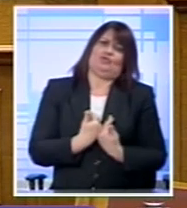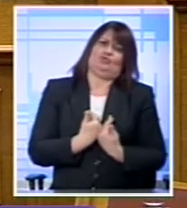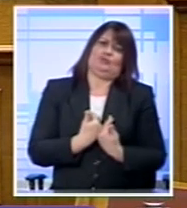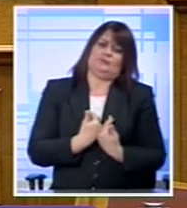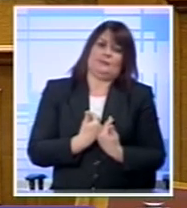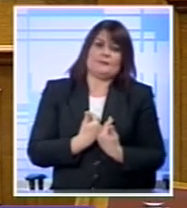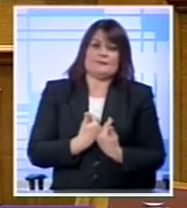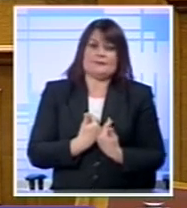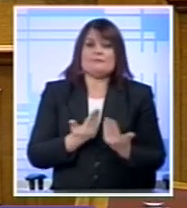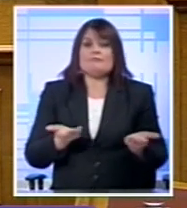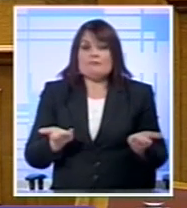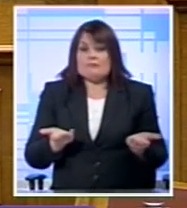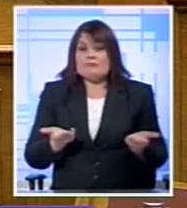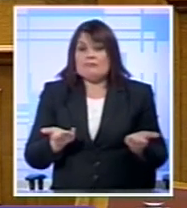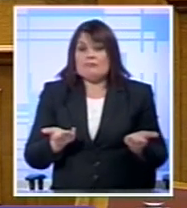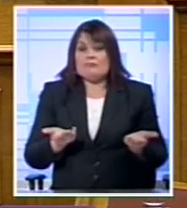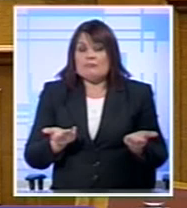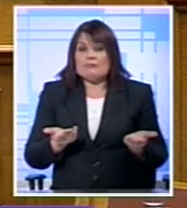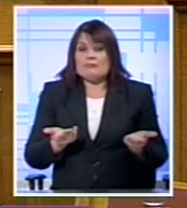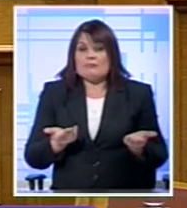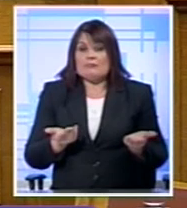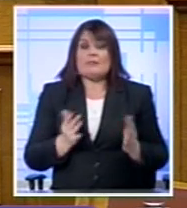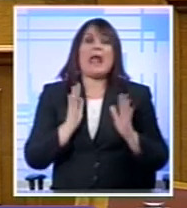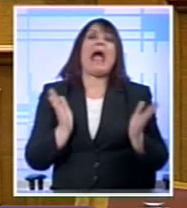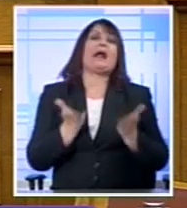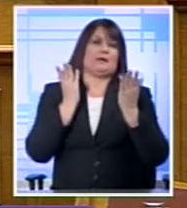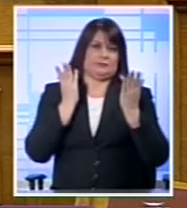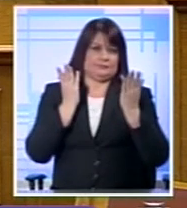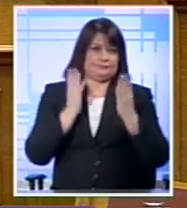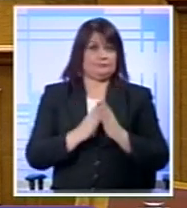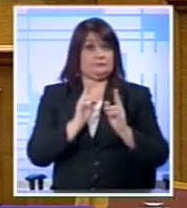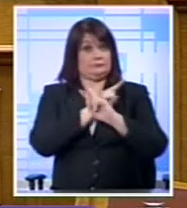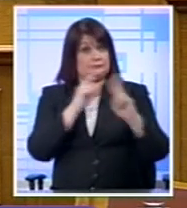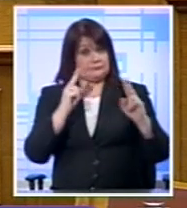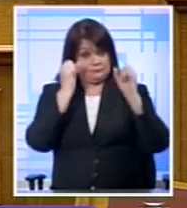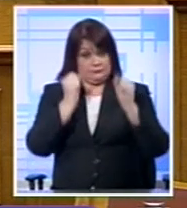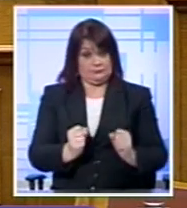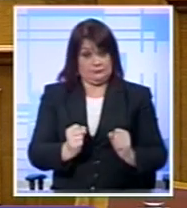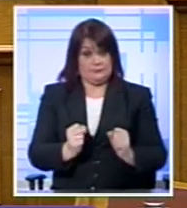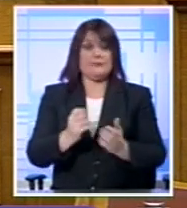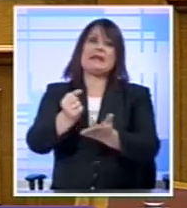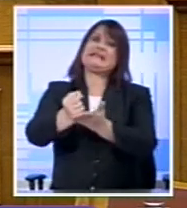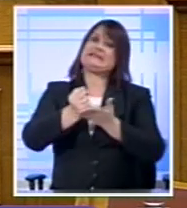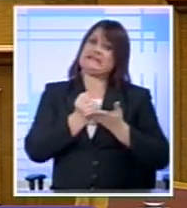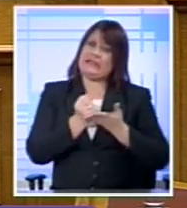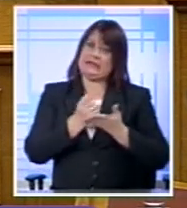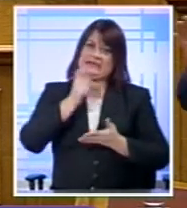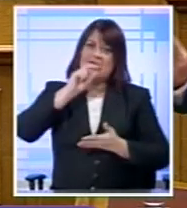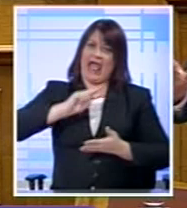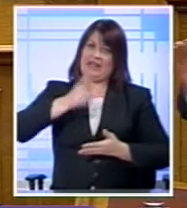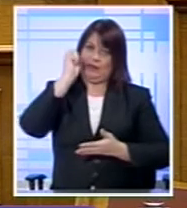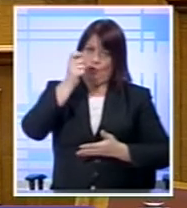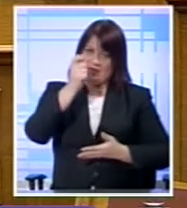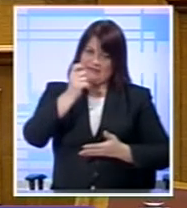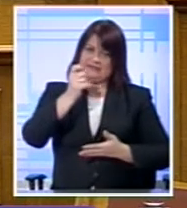άρνηση μέχρι και ύβρις Εάν έχει υπάρξει μια ξεκάθαρη θέση Στήριξης από κόμματα της Αντιπολίτευσης Από την